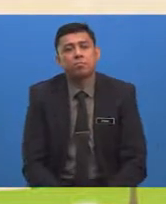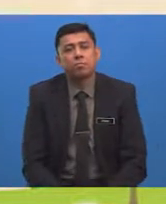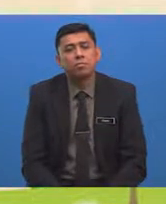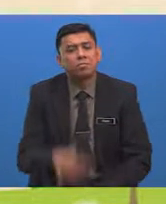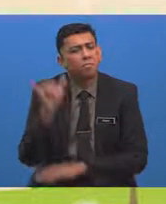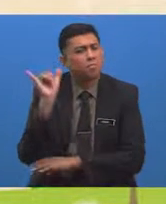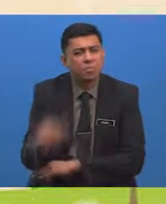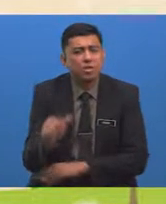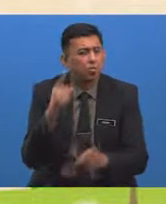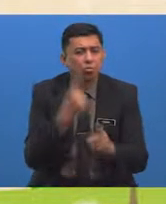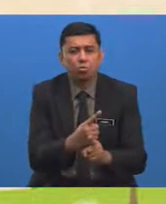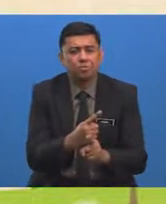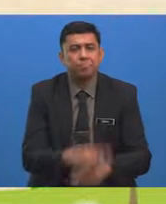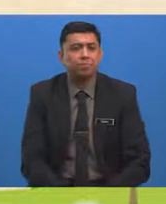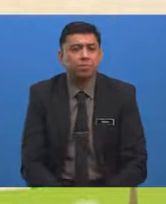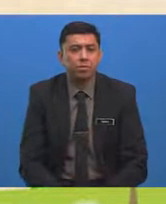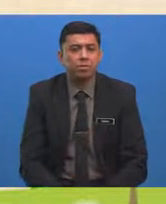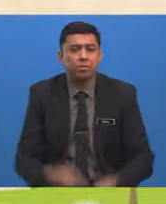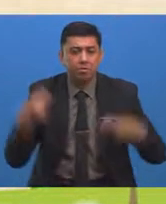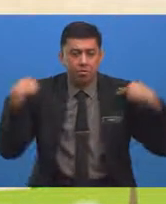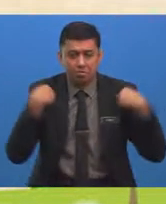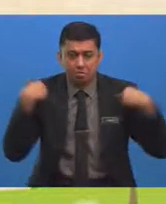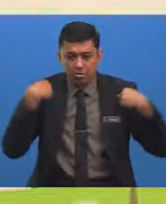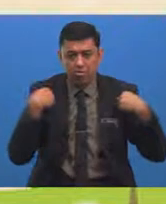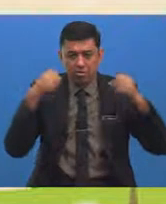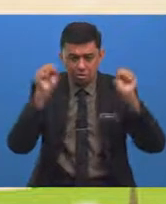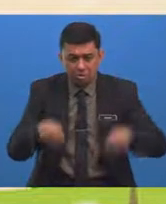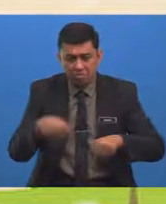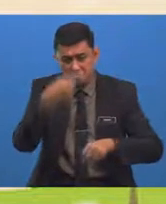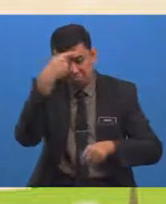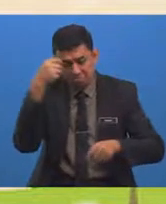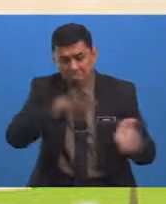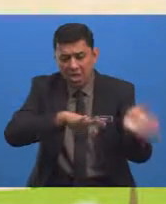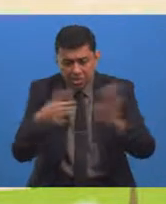Ya Betul Haiwan-haiwan ini Boleh menjadi pupus